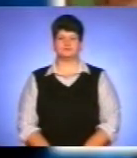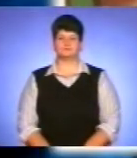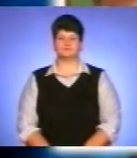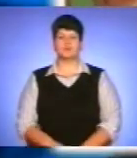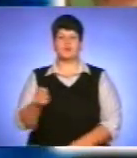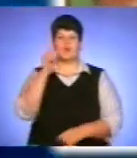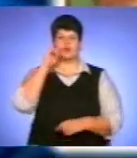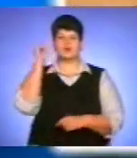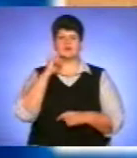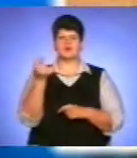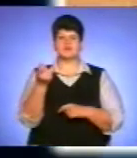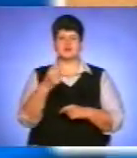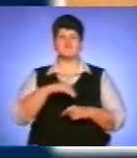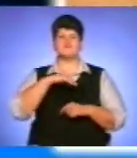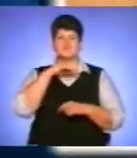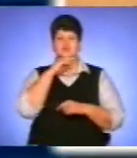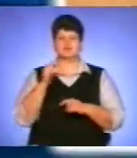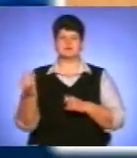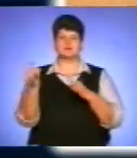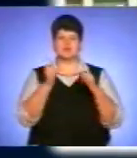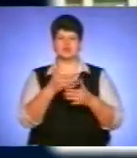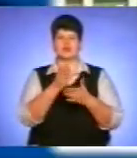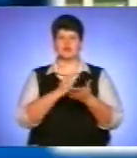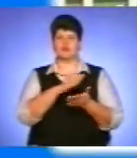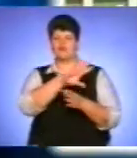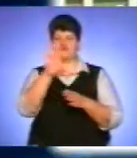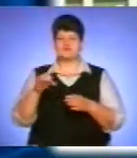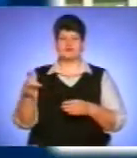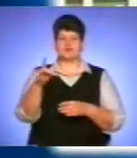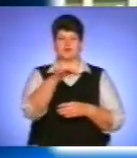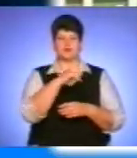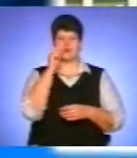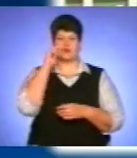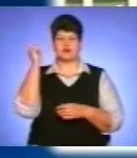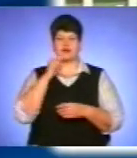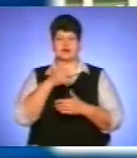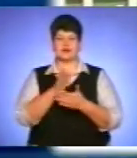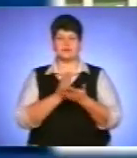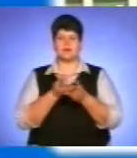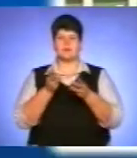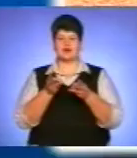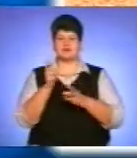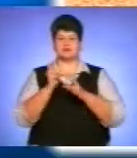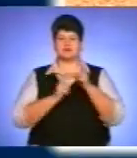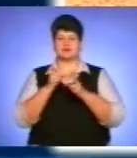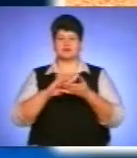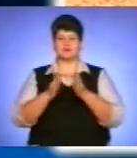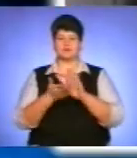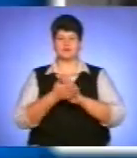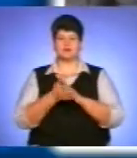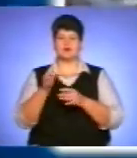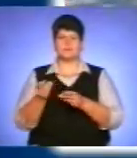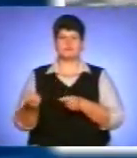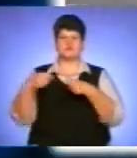Українського зерна вистачить, аби забезпечити хлібом всі регіони країни. Хлібопекарські підприємства укладають угоди з аграрним фондом на